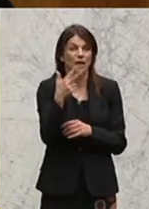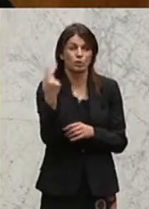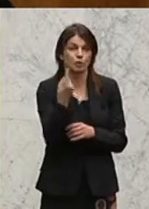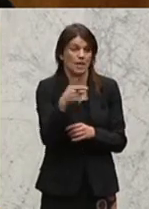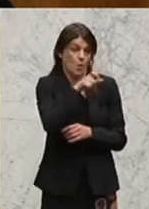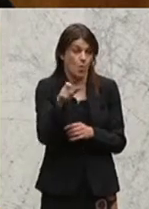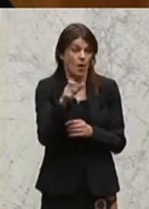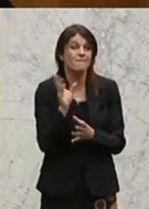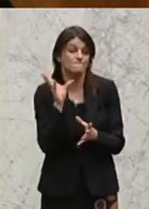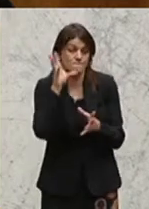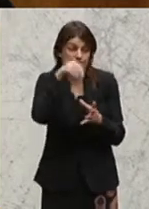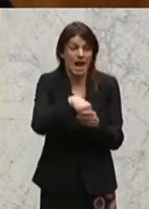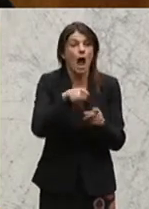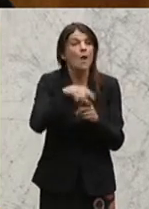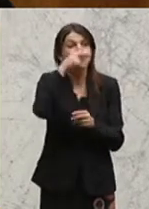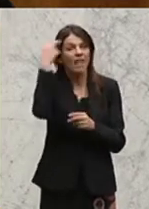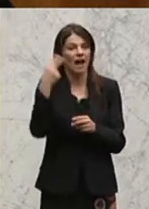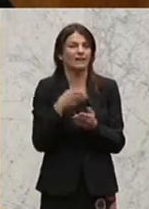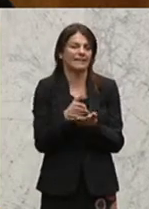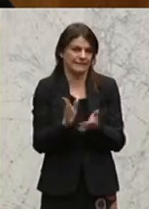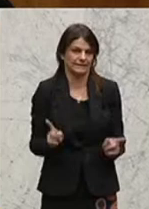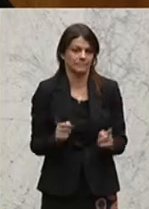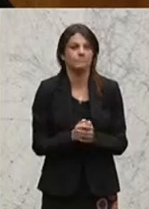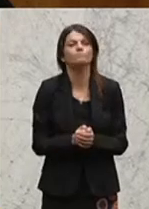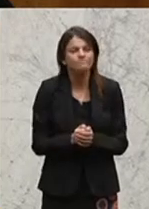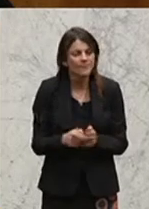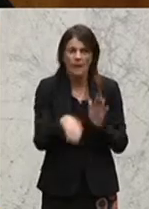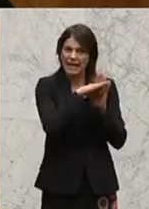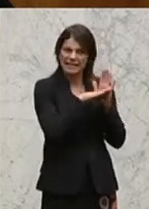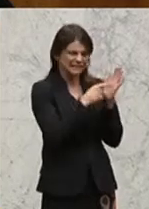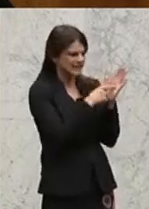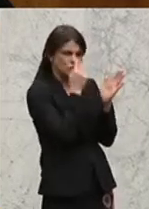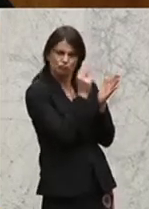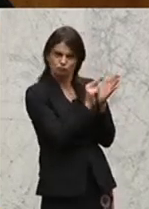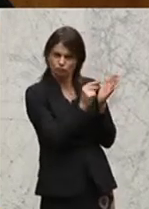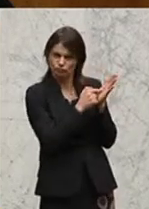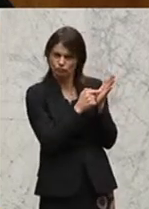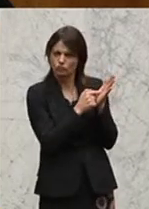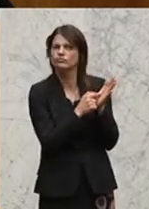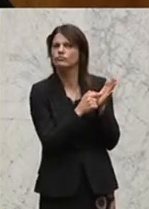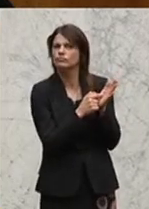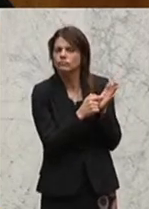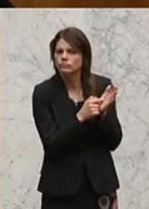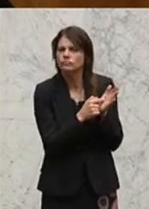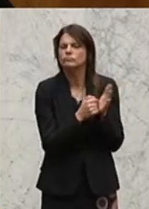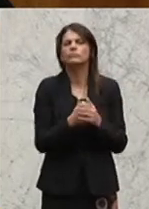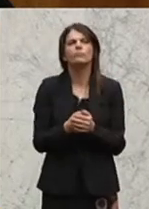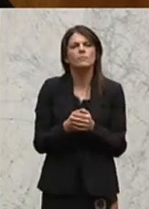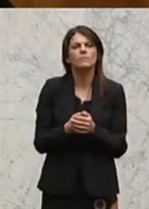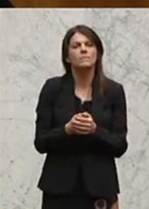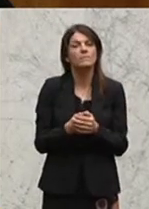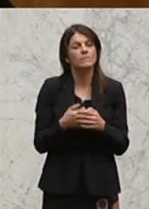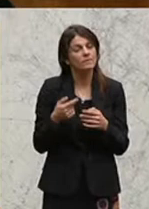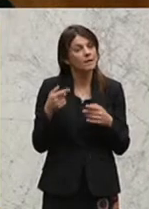in der Woche inklusive Nachtdienste. In dem Gesetz finden wir, dass das sozusagen